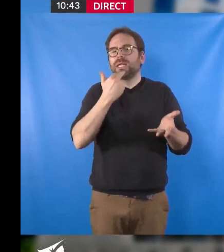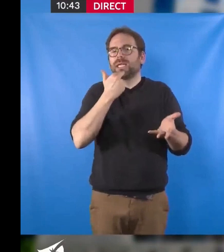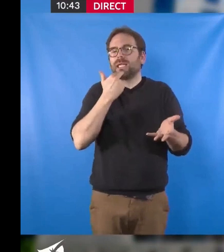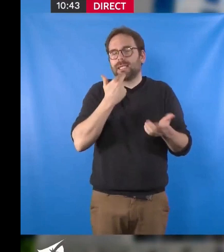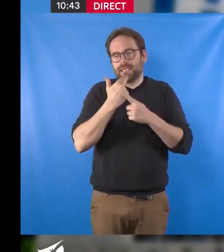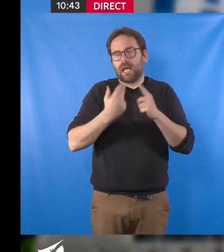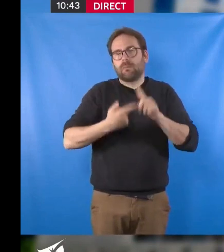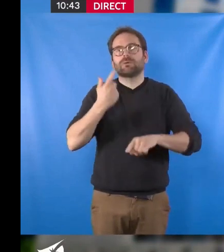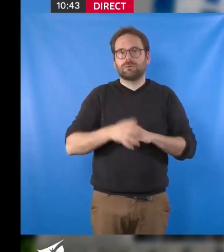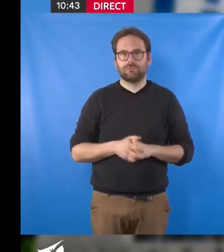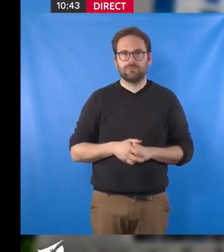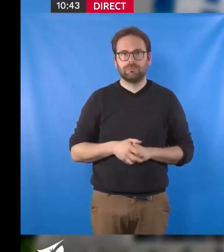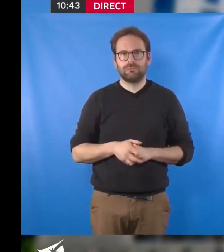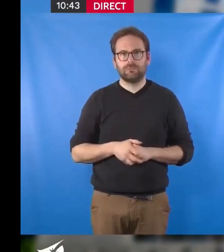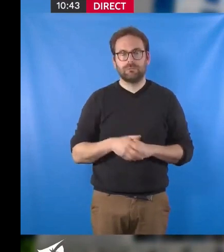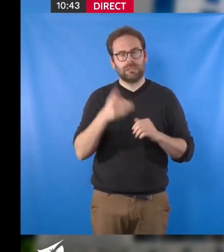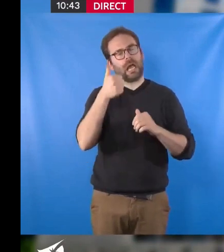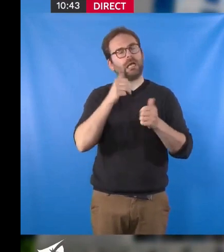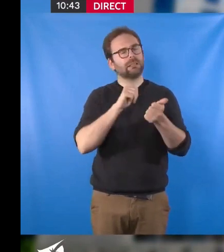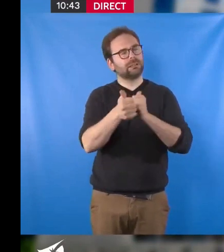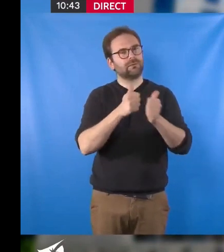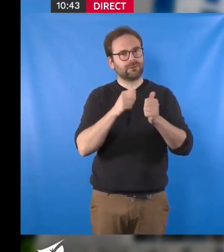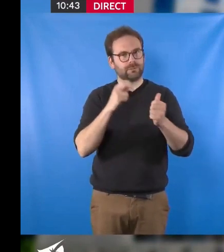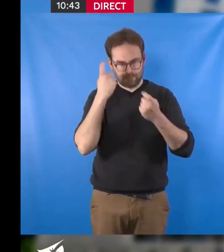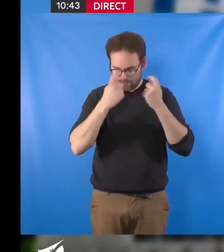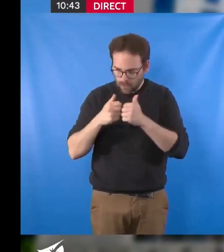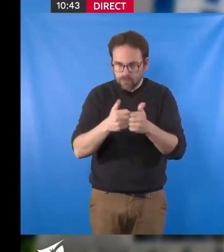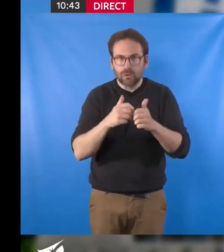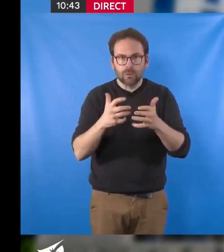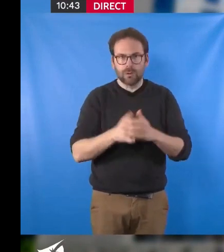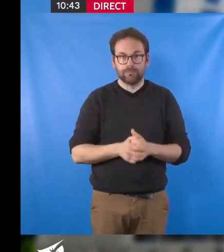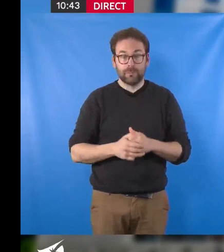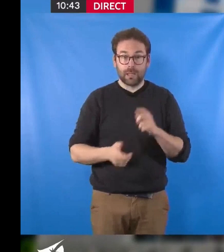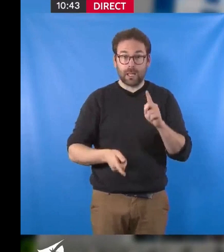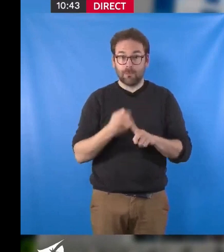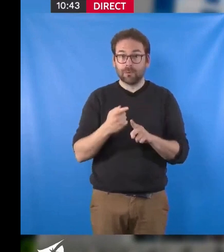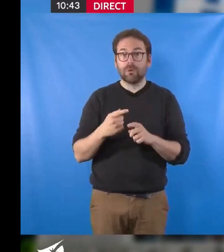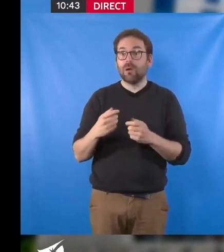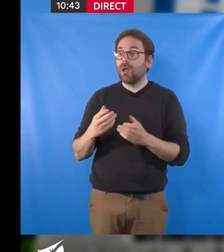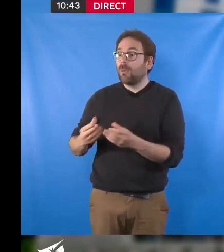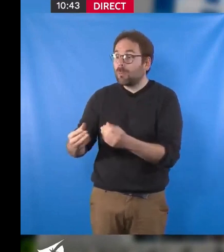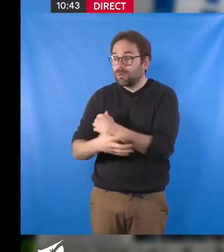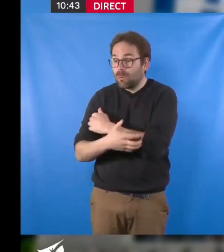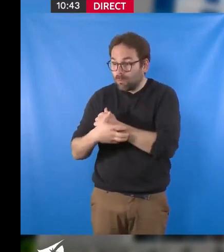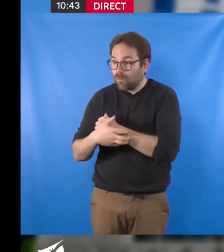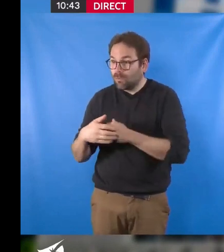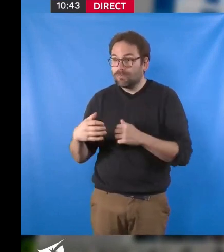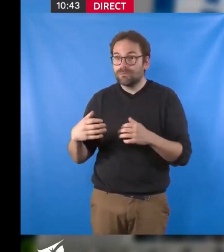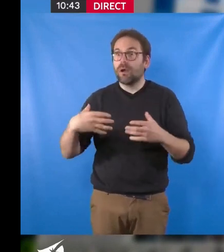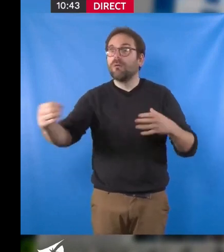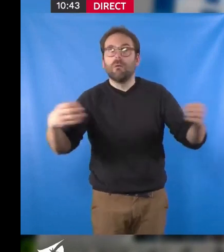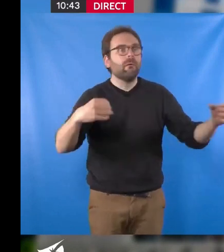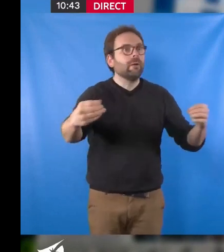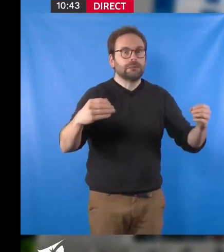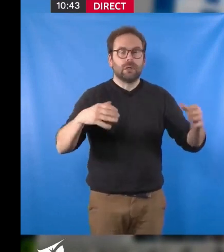des défis, en effet, qui nous est collectivement posé, est de maintenir en zone urbaine les classes populaires, et d'éviter à tous l